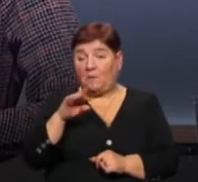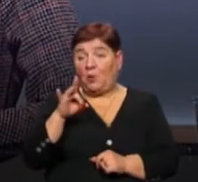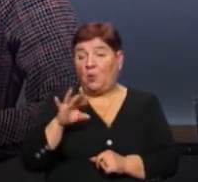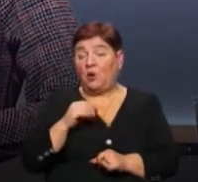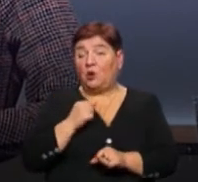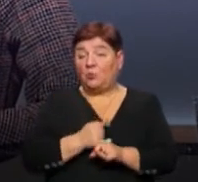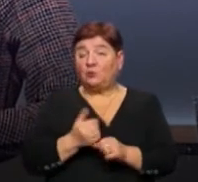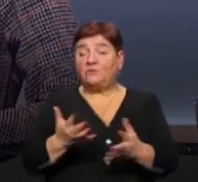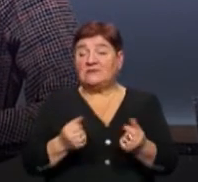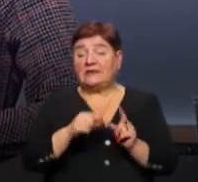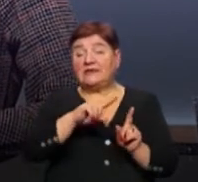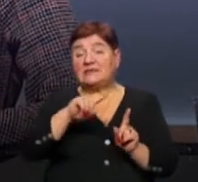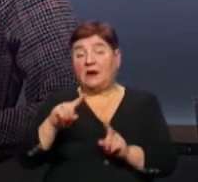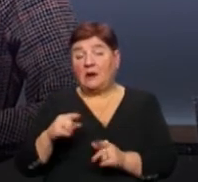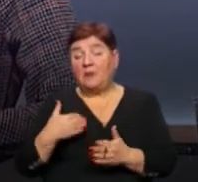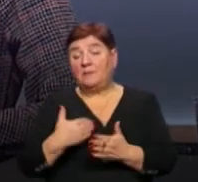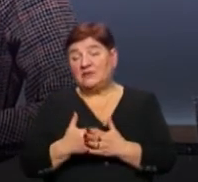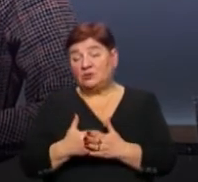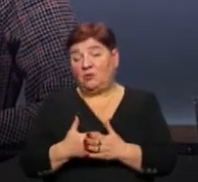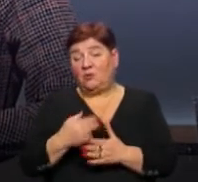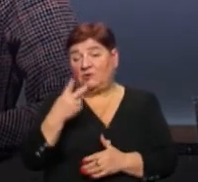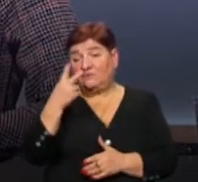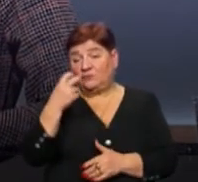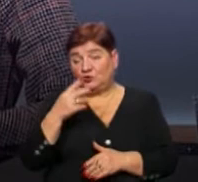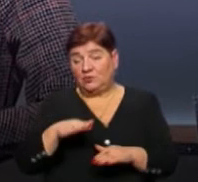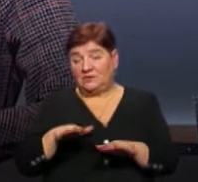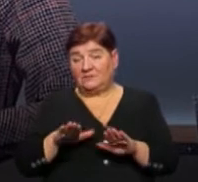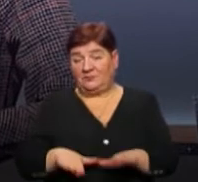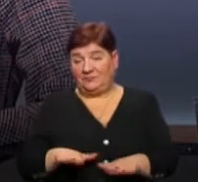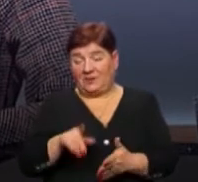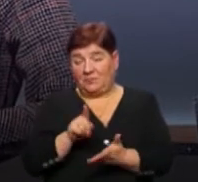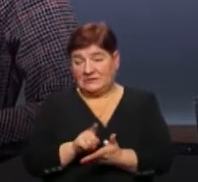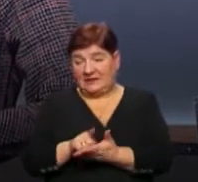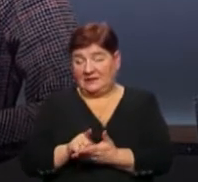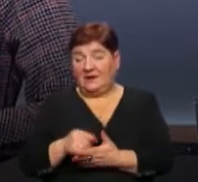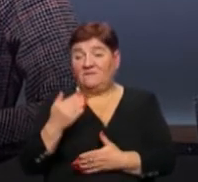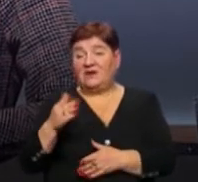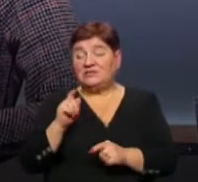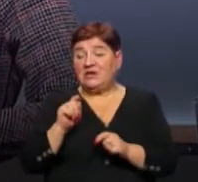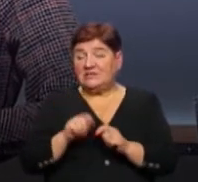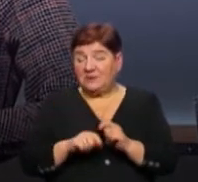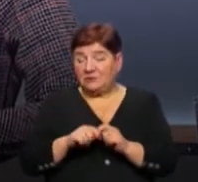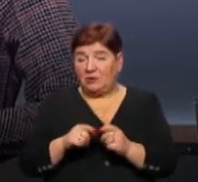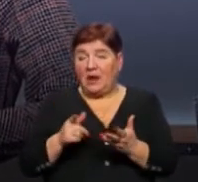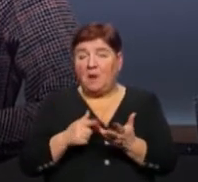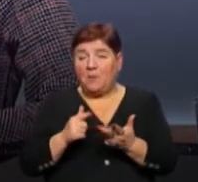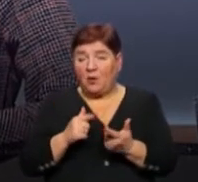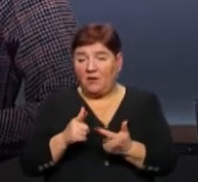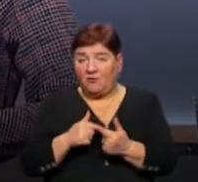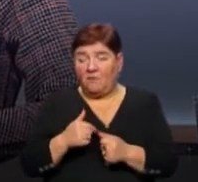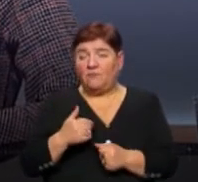роботу, на Закарпатті близько 200. Ваші інспектори, вони теж прораховують оці,